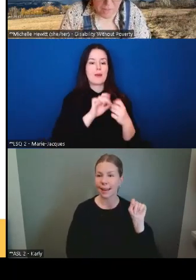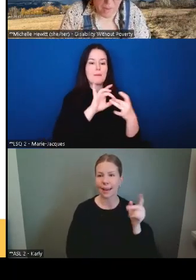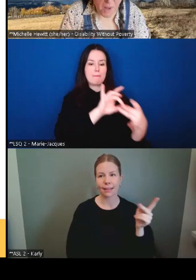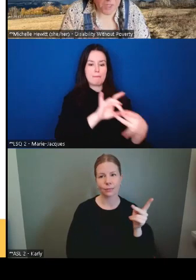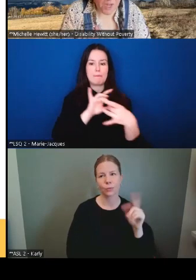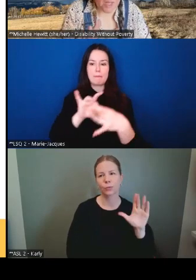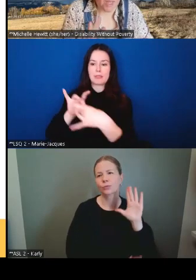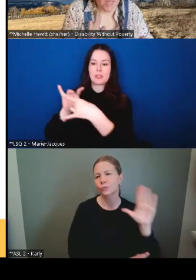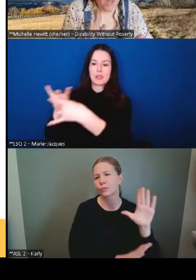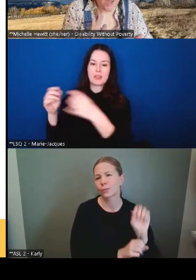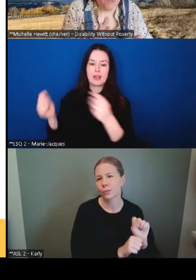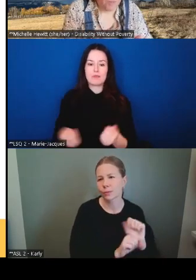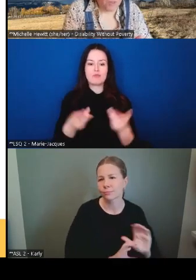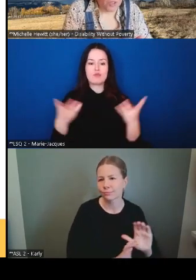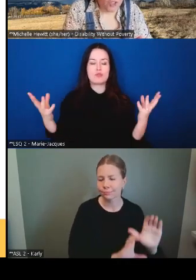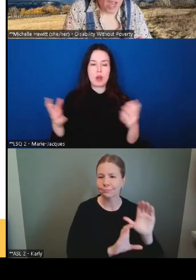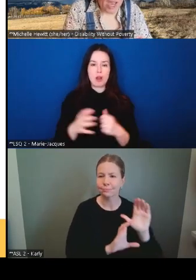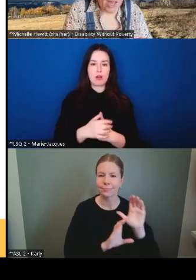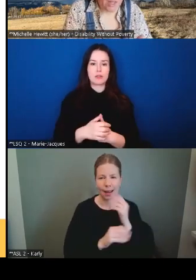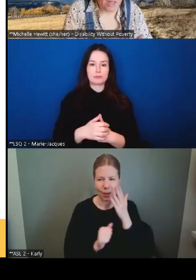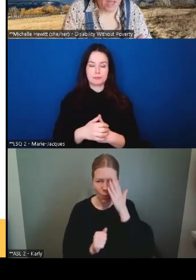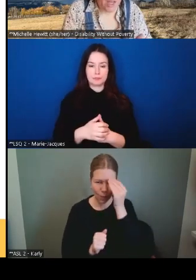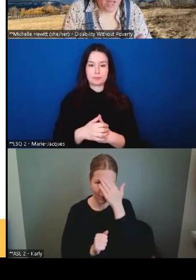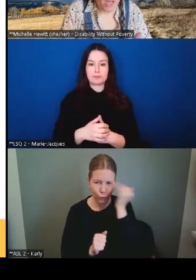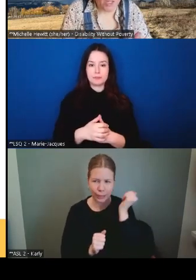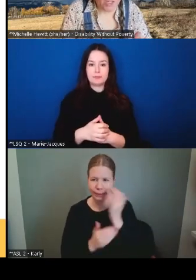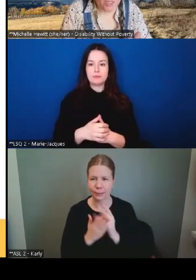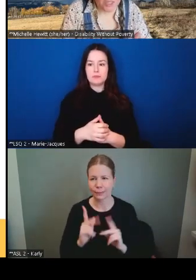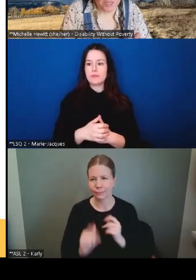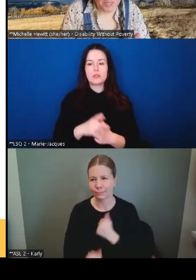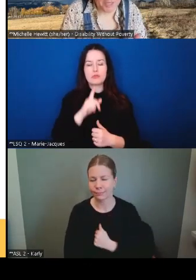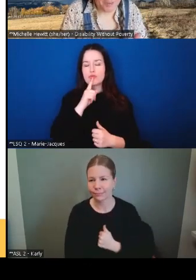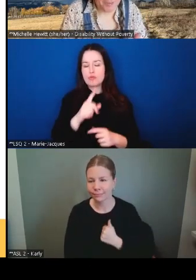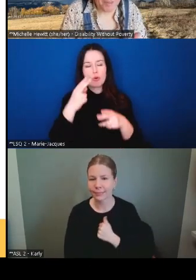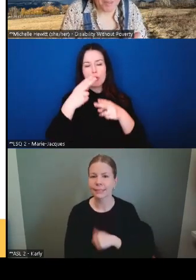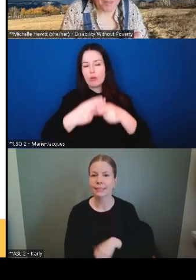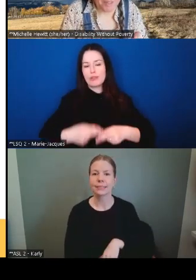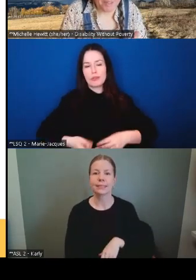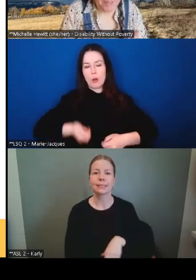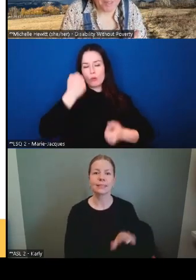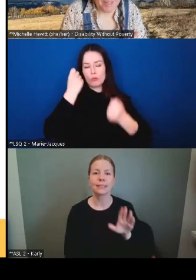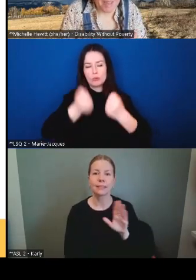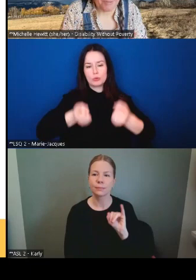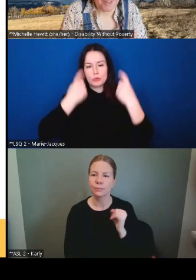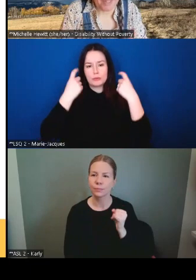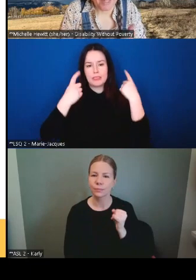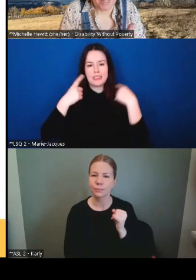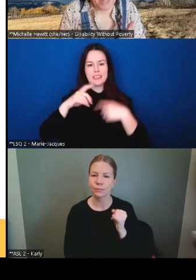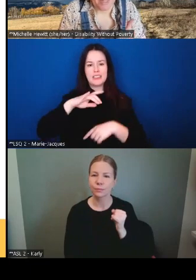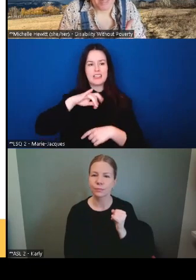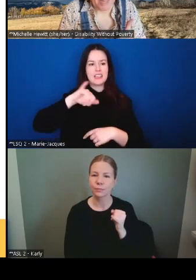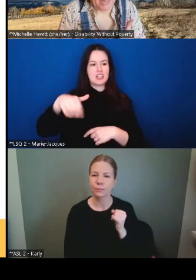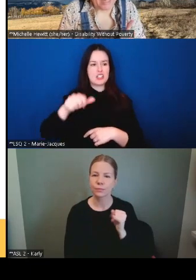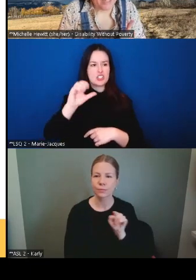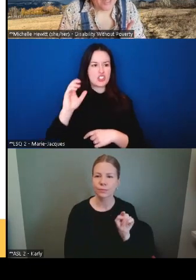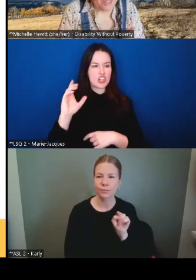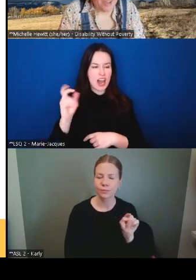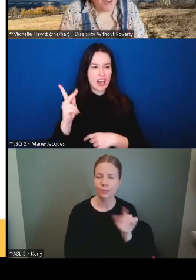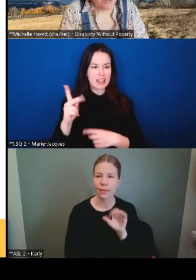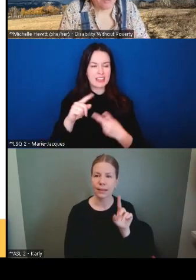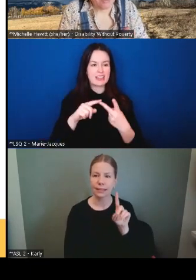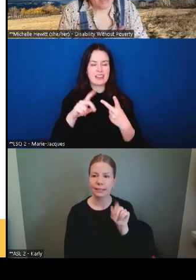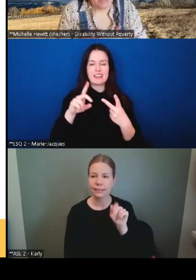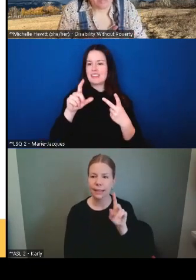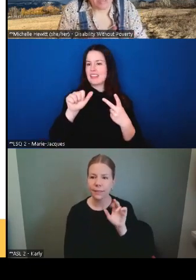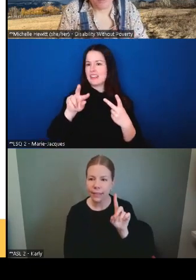Colombie-Britannique qui font un excellent travail et je vais oublier des noms. Je suis désolée. Il y a Jack, y a David